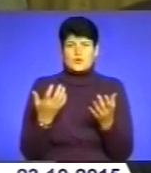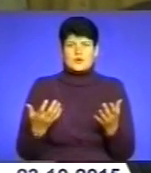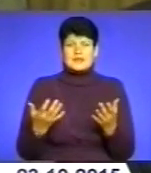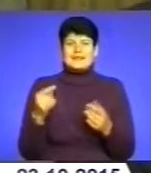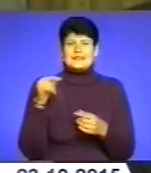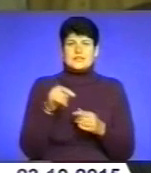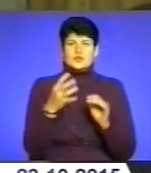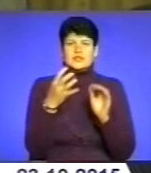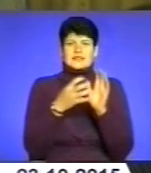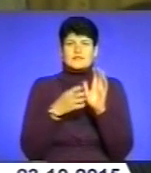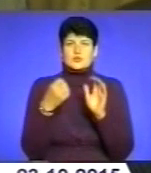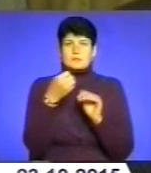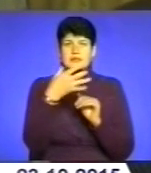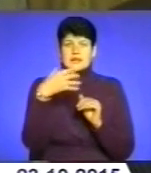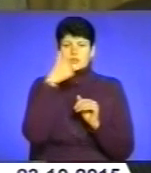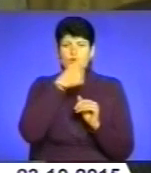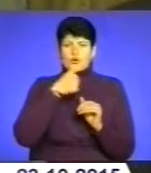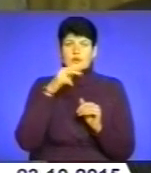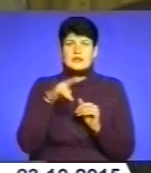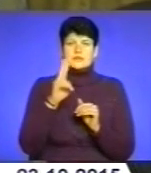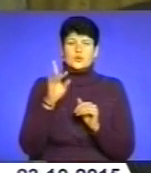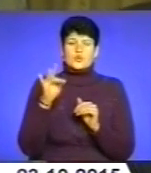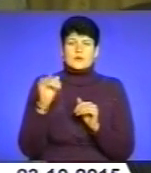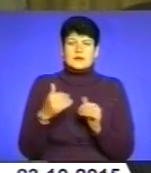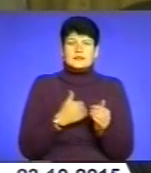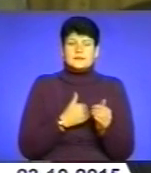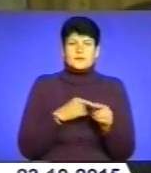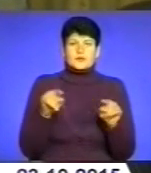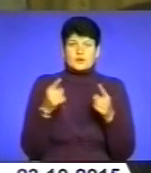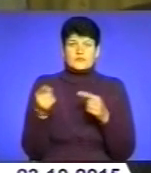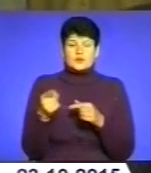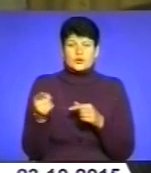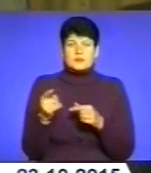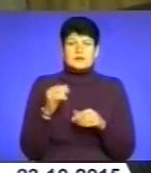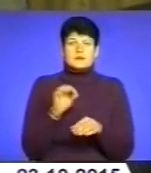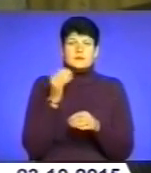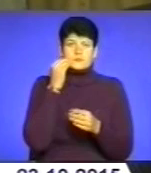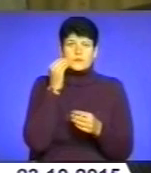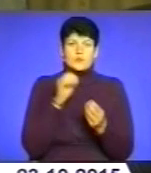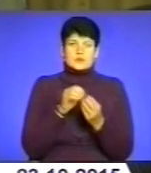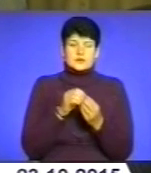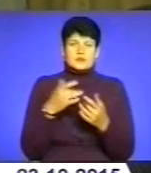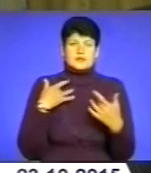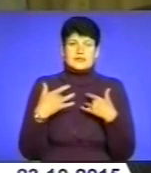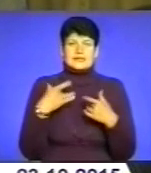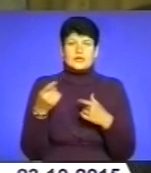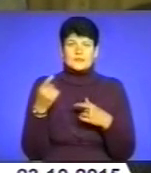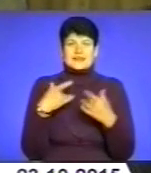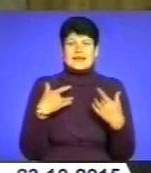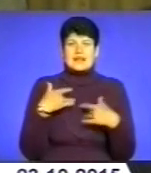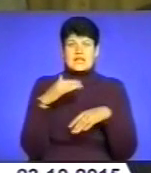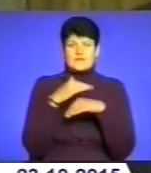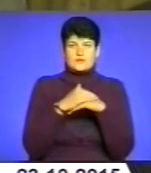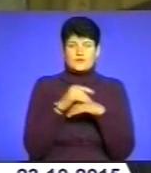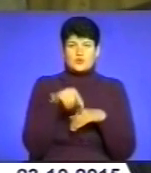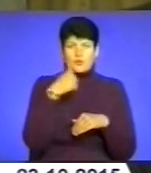1915 року Лесь Курбас ініціює створення в Тернополі стаціонарного театру «Тернопільські театральні вечори». Цього року